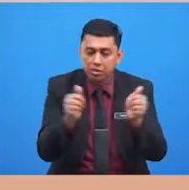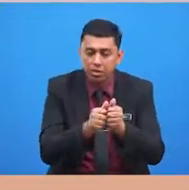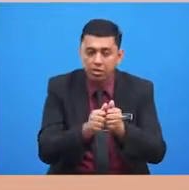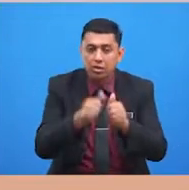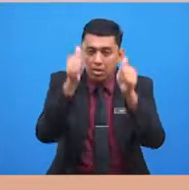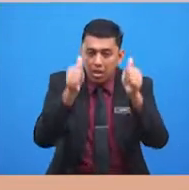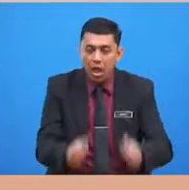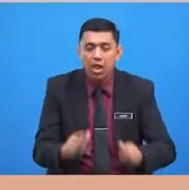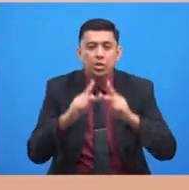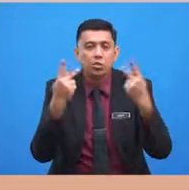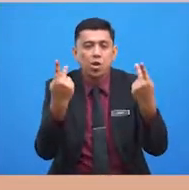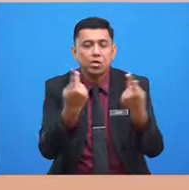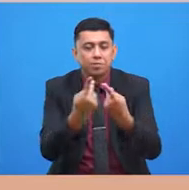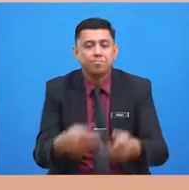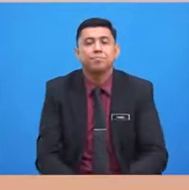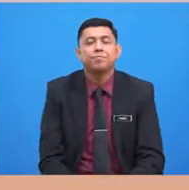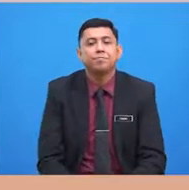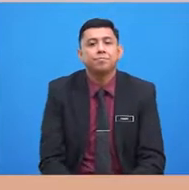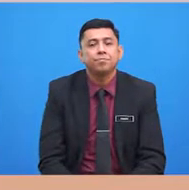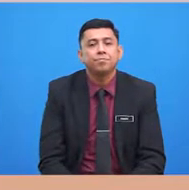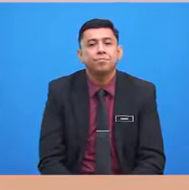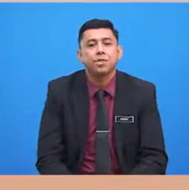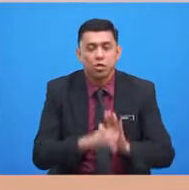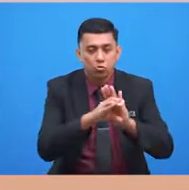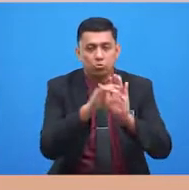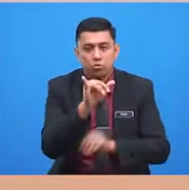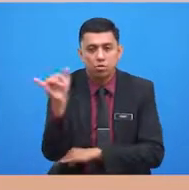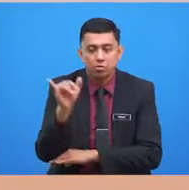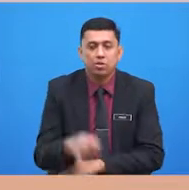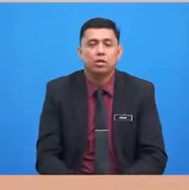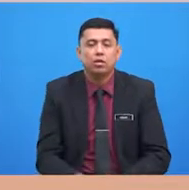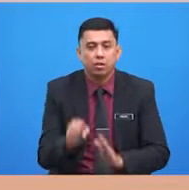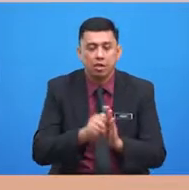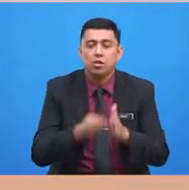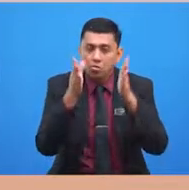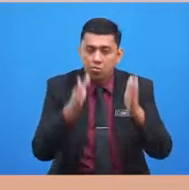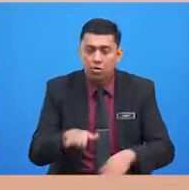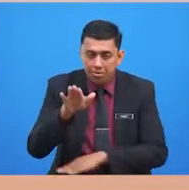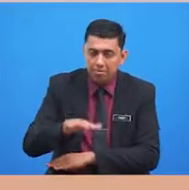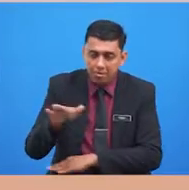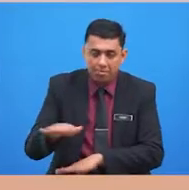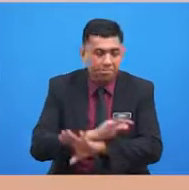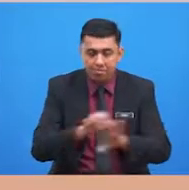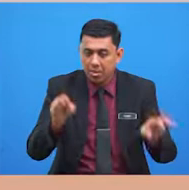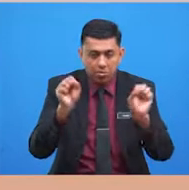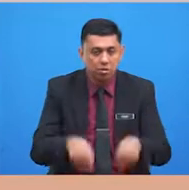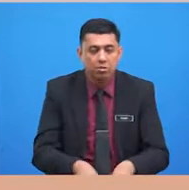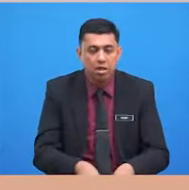ahli keluarga. Contohnya, seorang adik tidak boleh